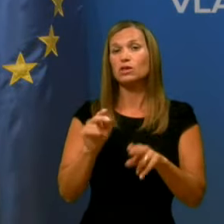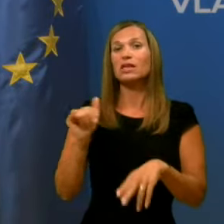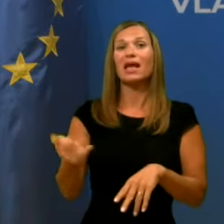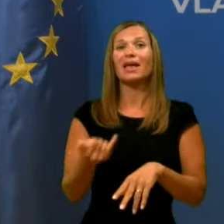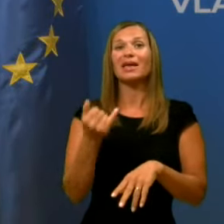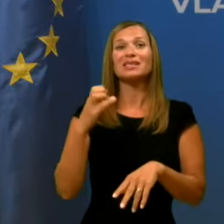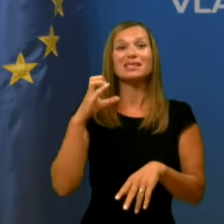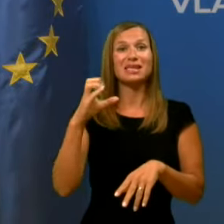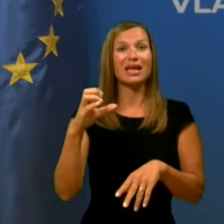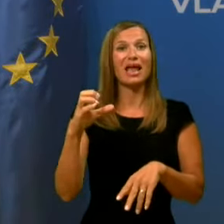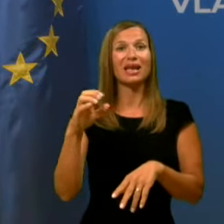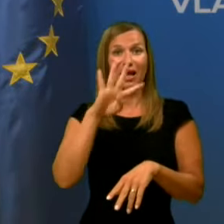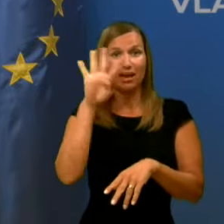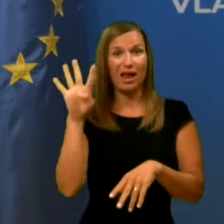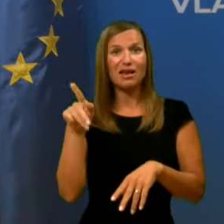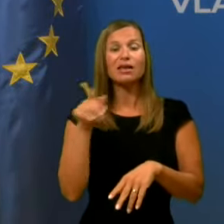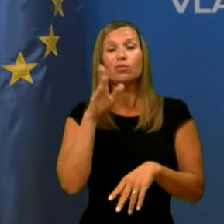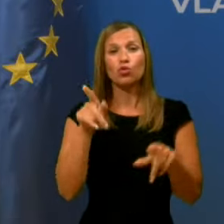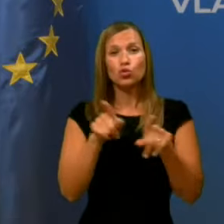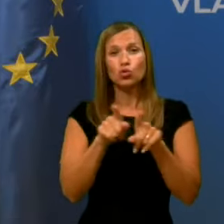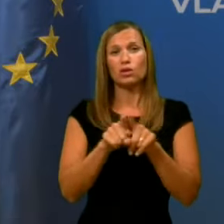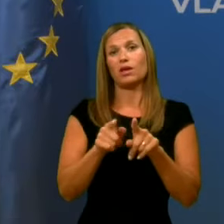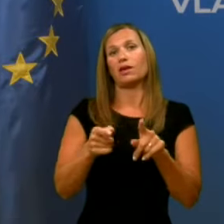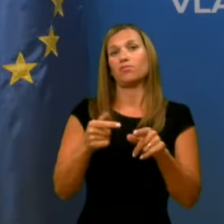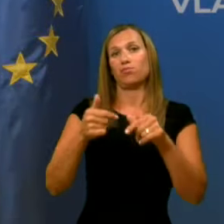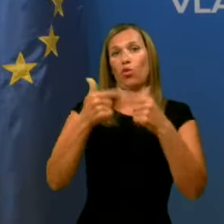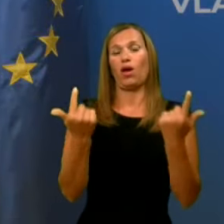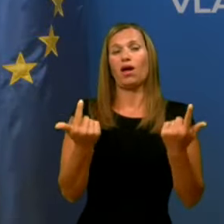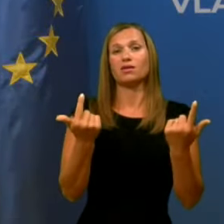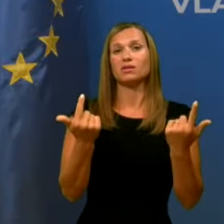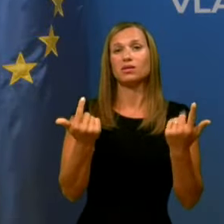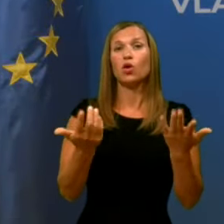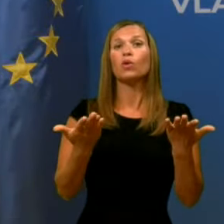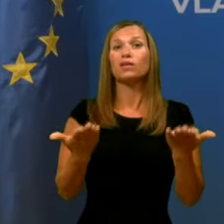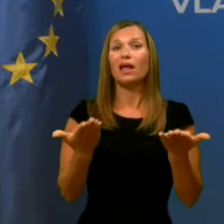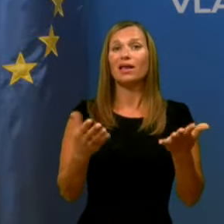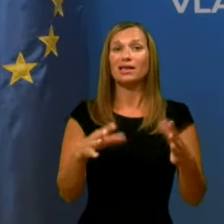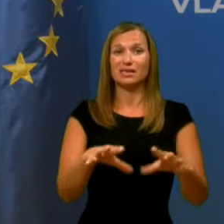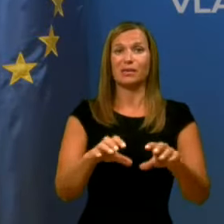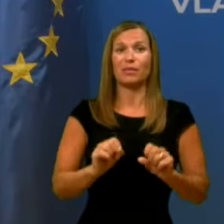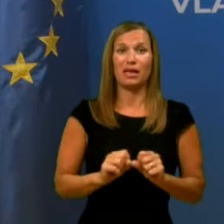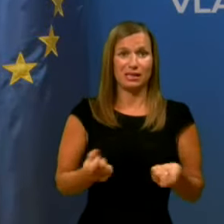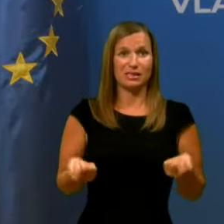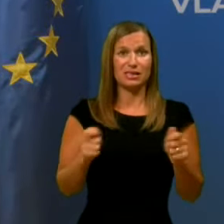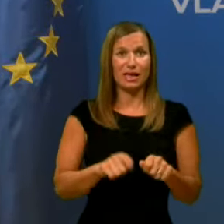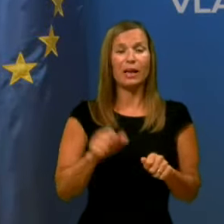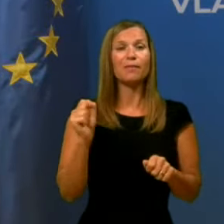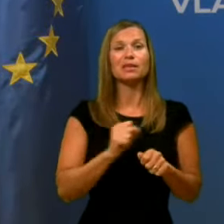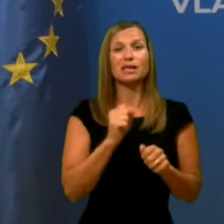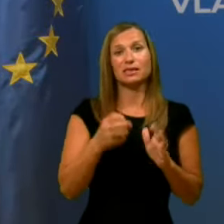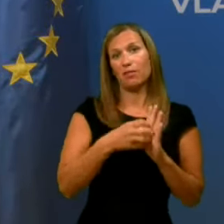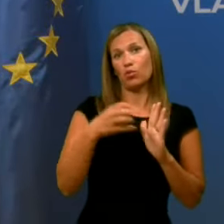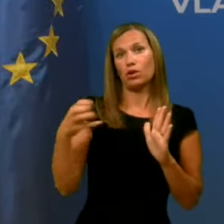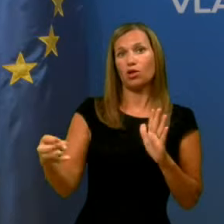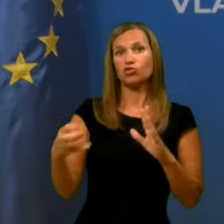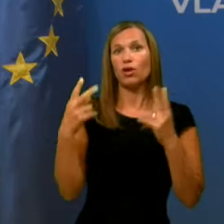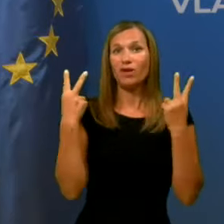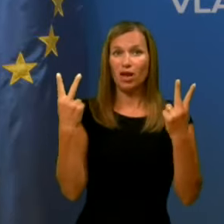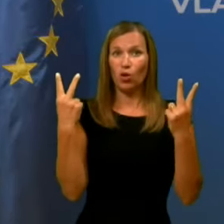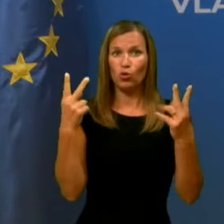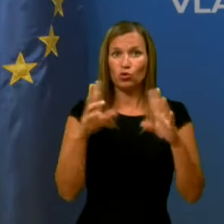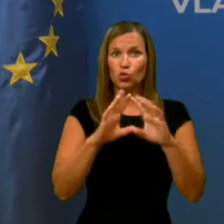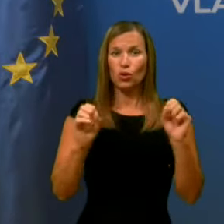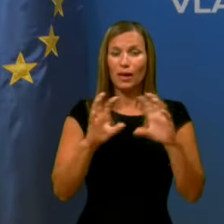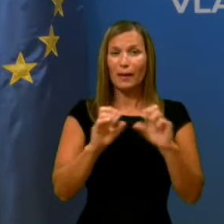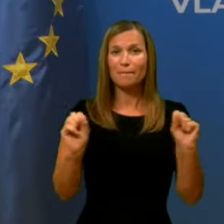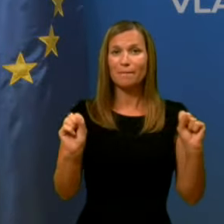-Kralj, ki bo hkrati pojasnil tudi danes pred sklep, da se podaljša veljavnost ukrepa